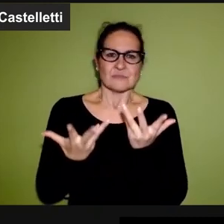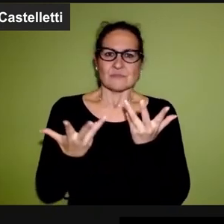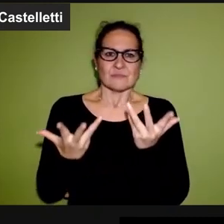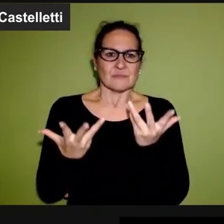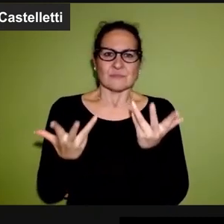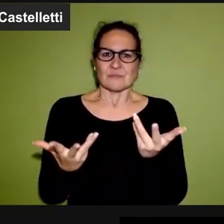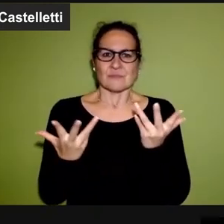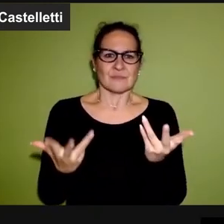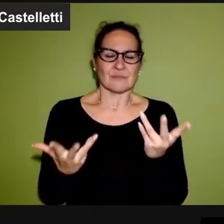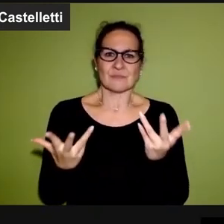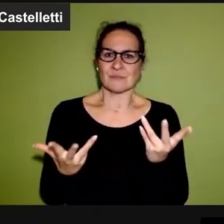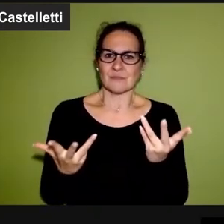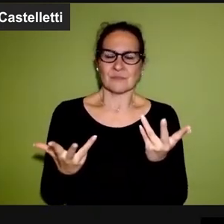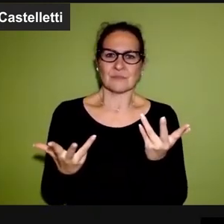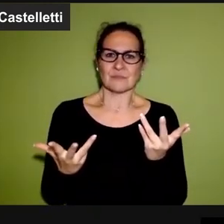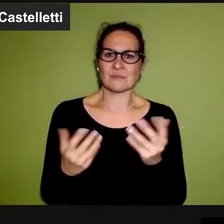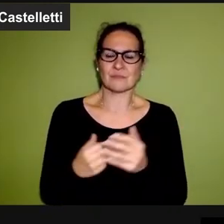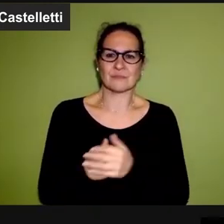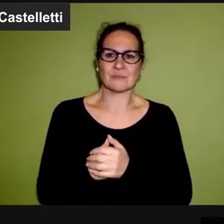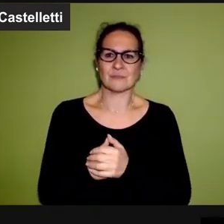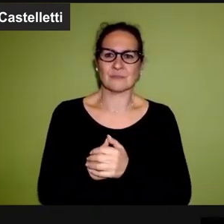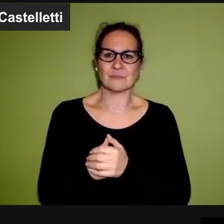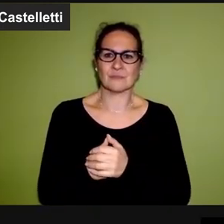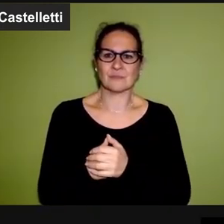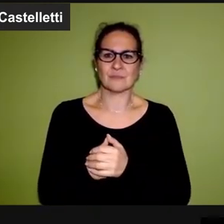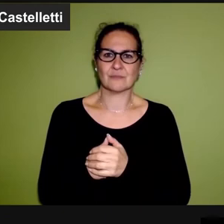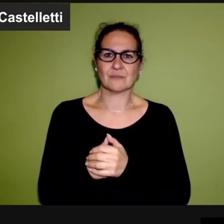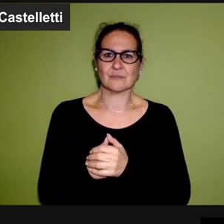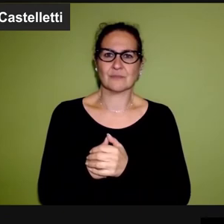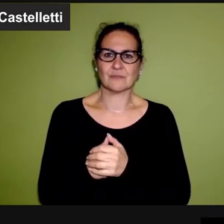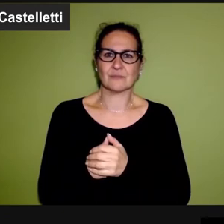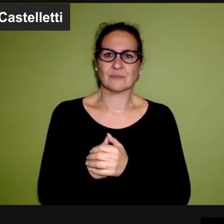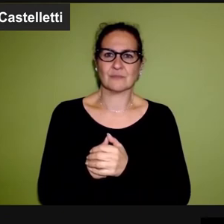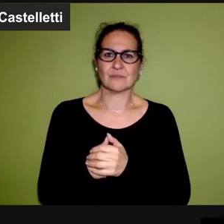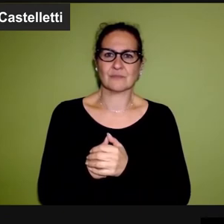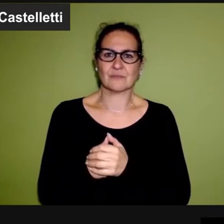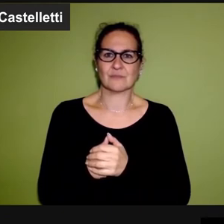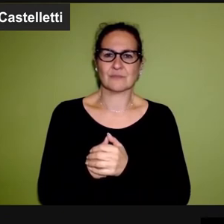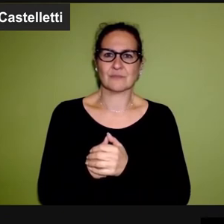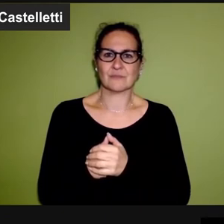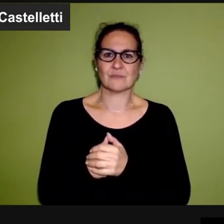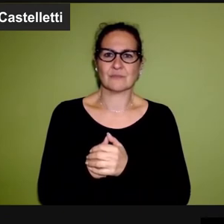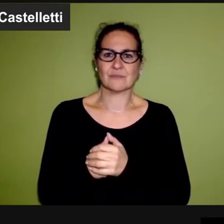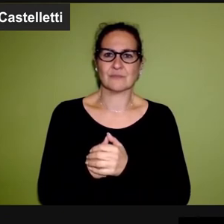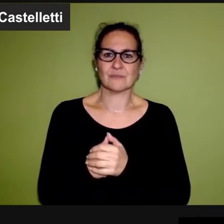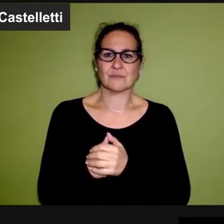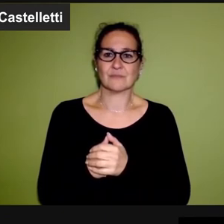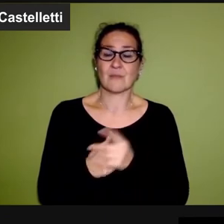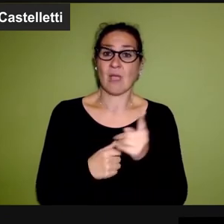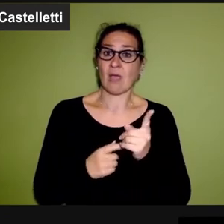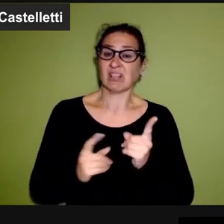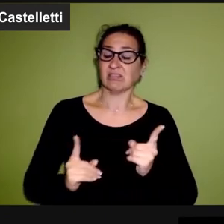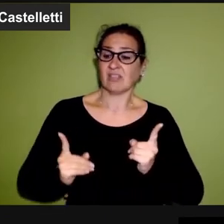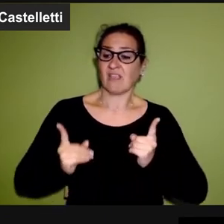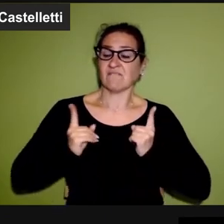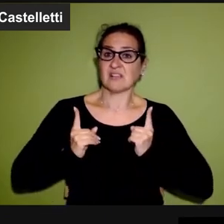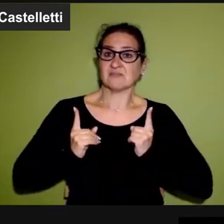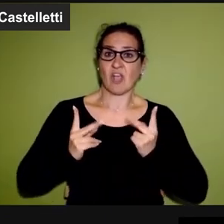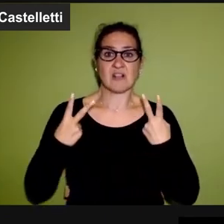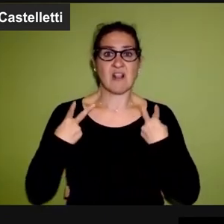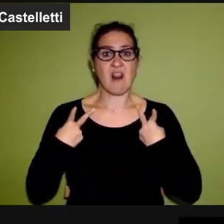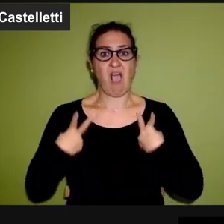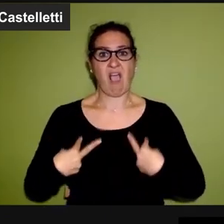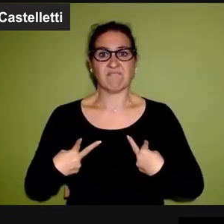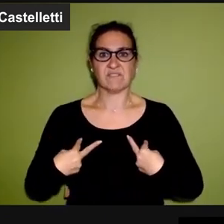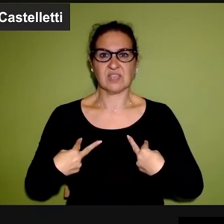cioè mostruosa. Ecco, quando si sentono i cosiddetti